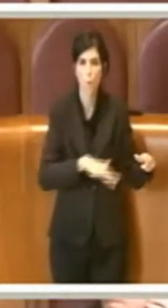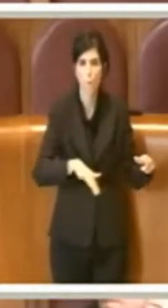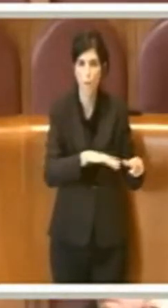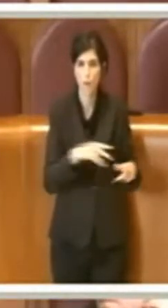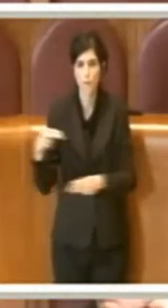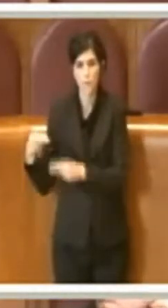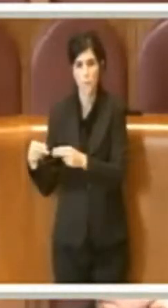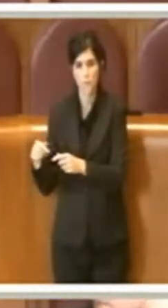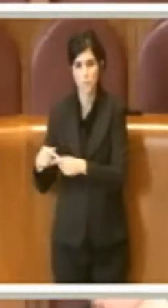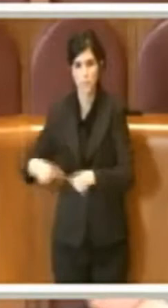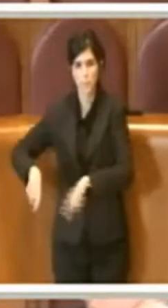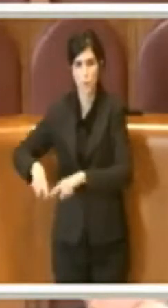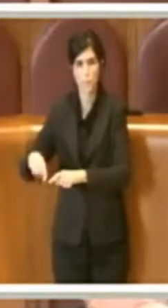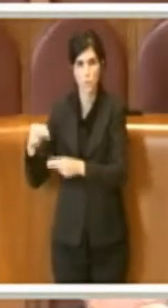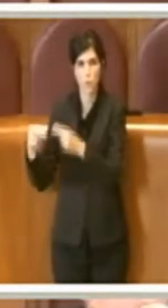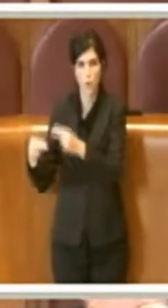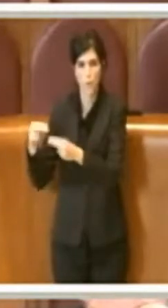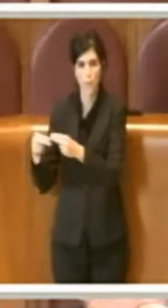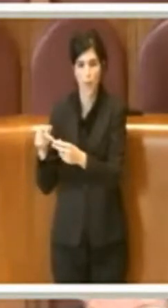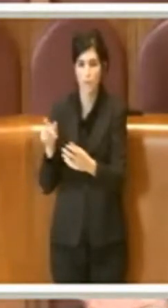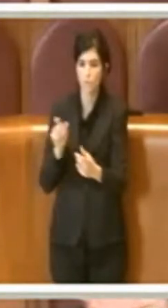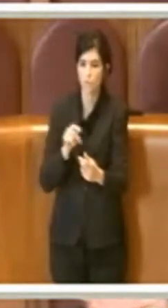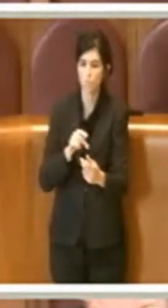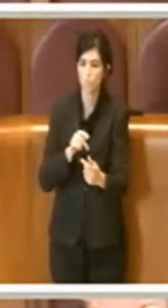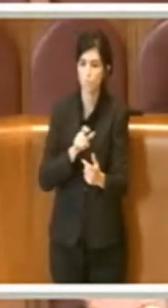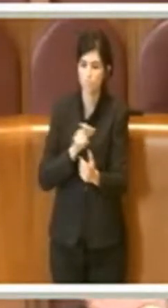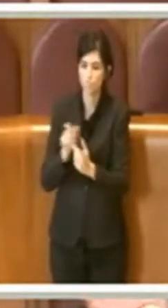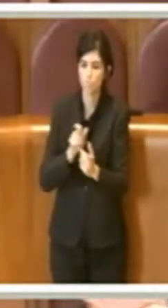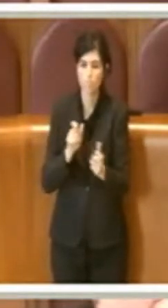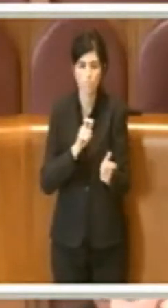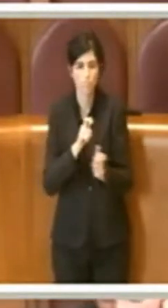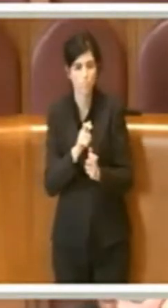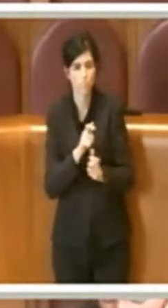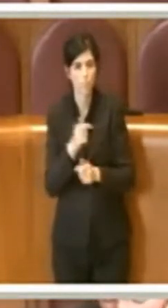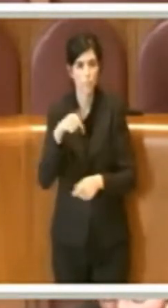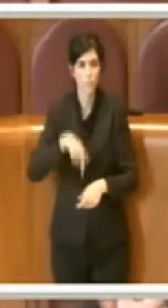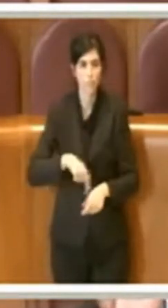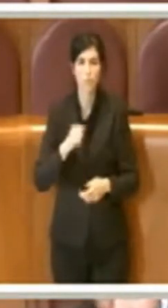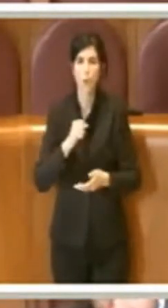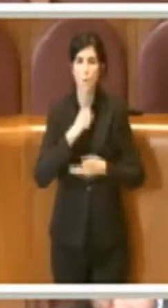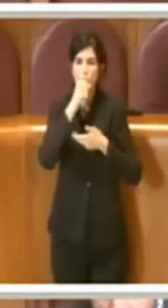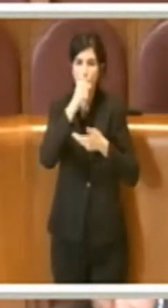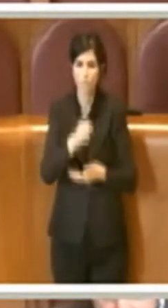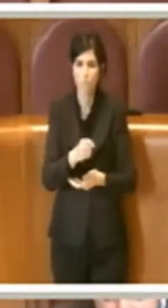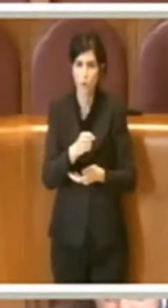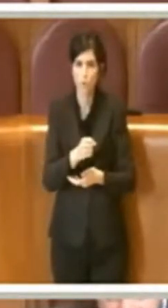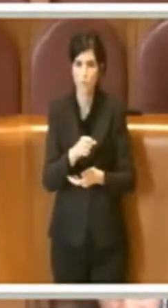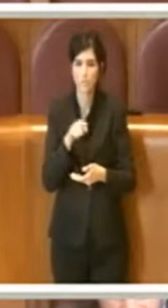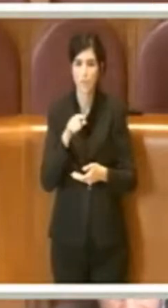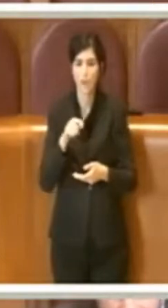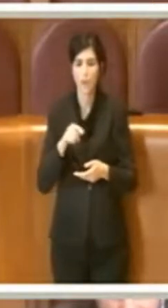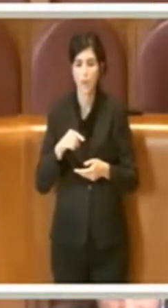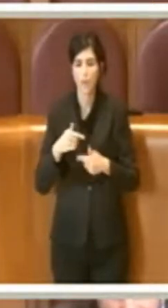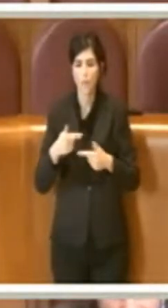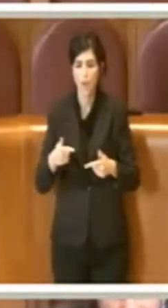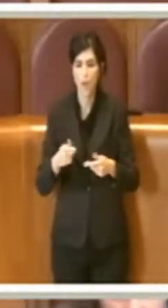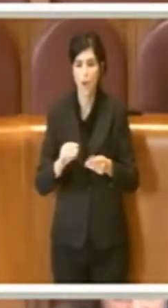primo punto del deliberato, prevede di vincolare alcuni fondi per la realizzazione dell'opera in questione.